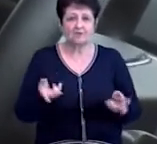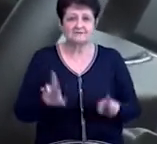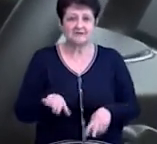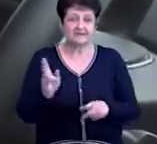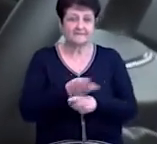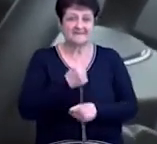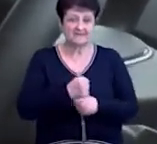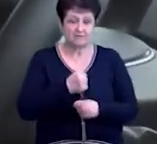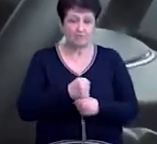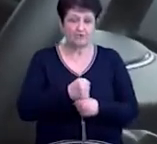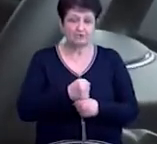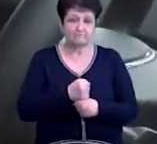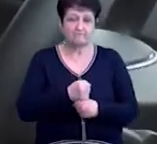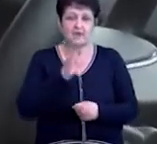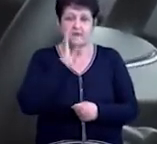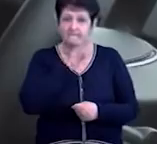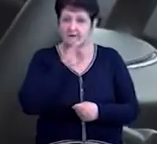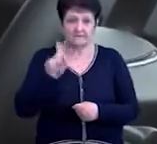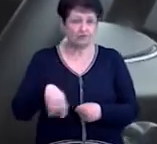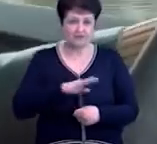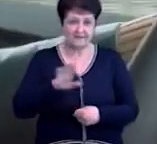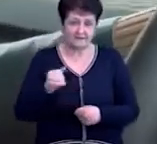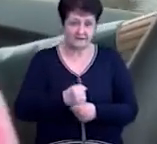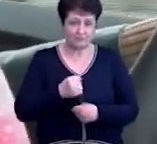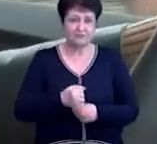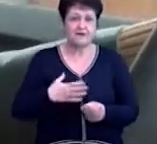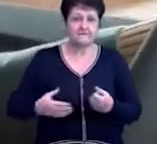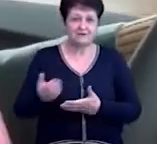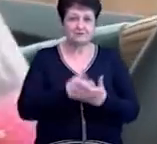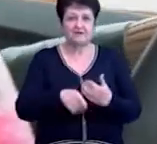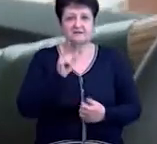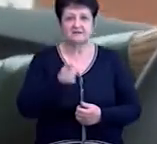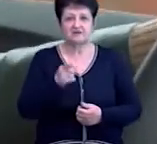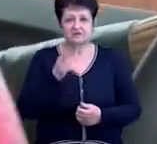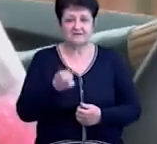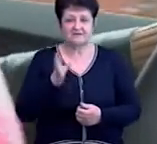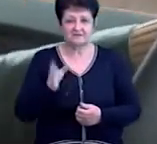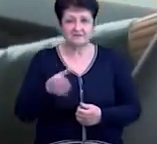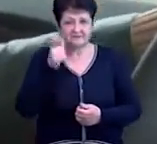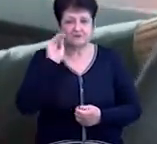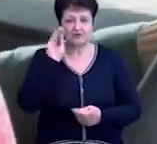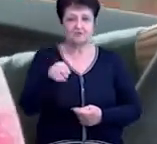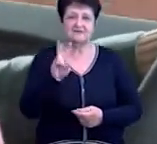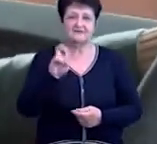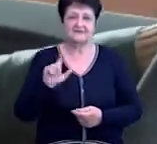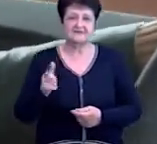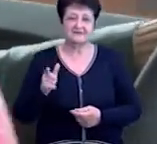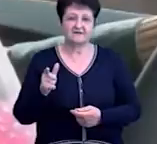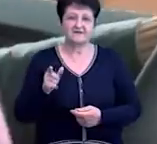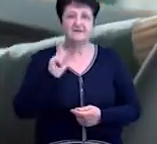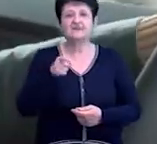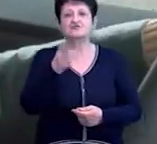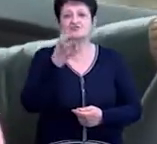працю, і мать теж, звісно, не працює. Ми зібрали 1250, а ще вчора 200 гривень прислали,